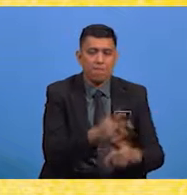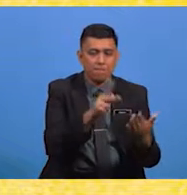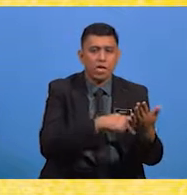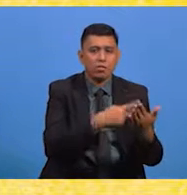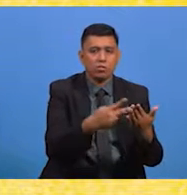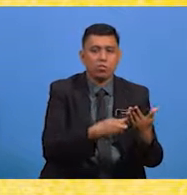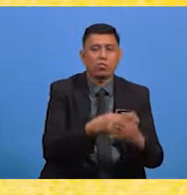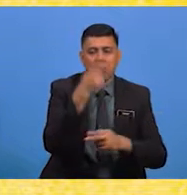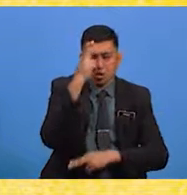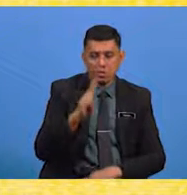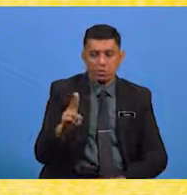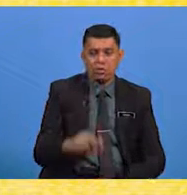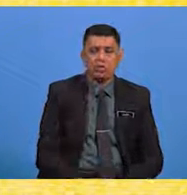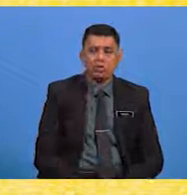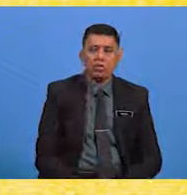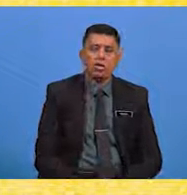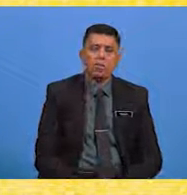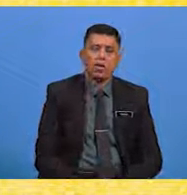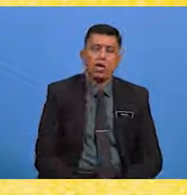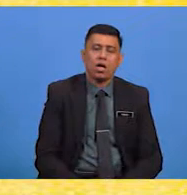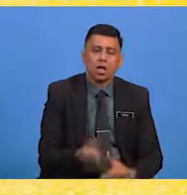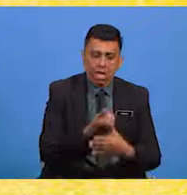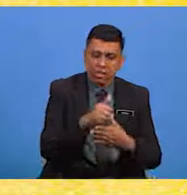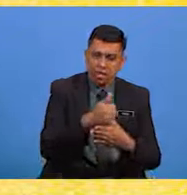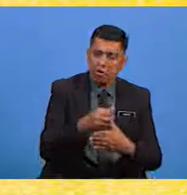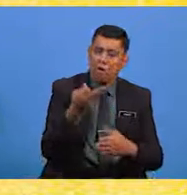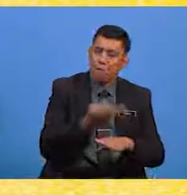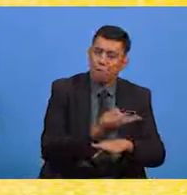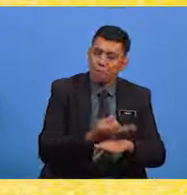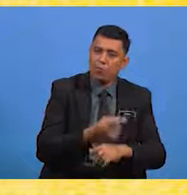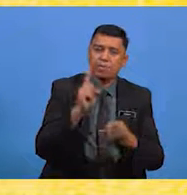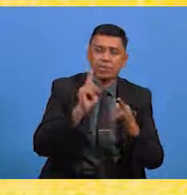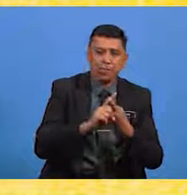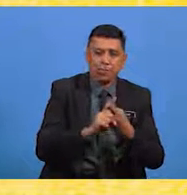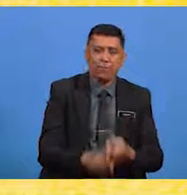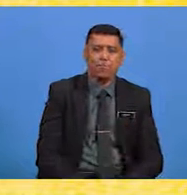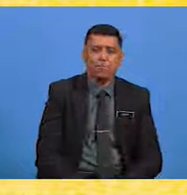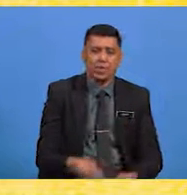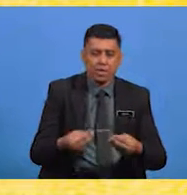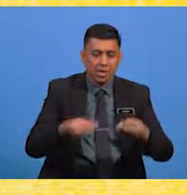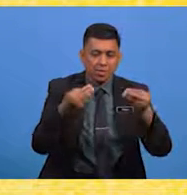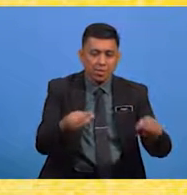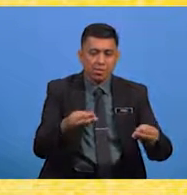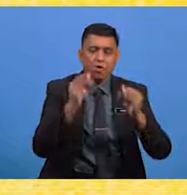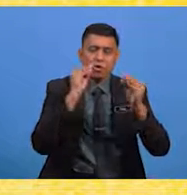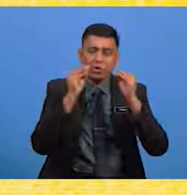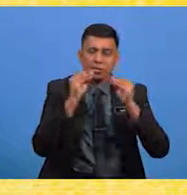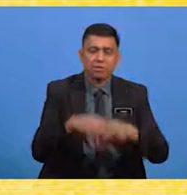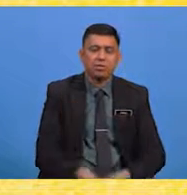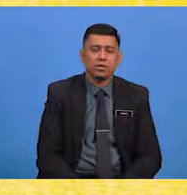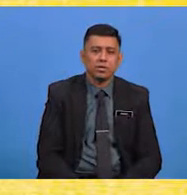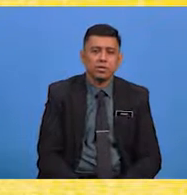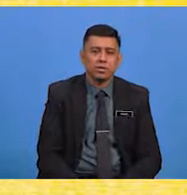Antara fungsi pantun agama ialah Pertama, memberi pengajaran atau